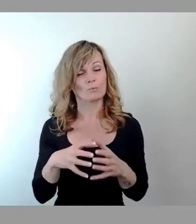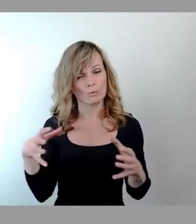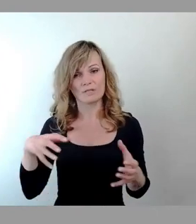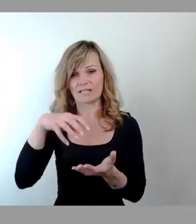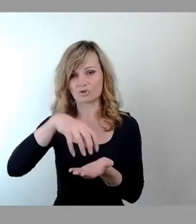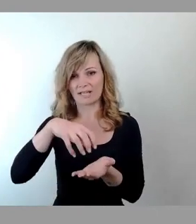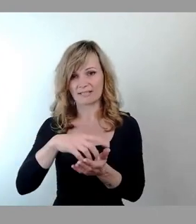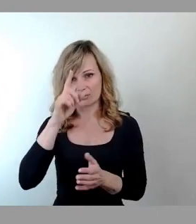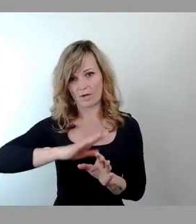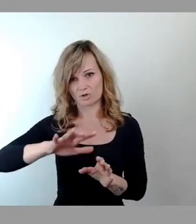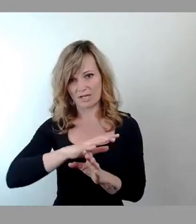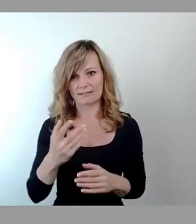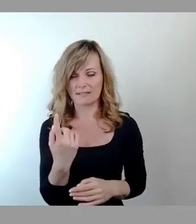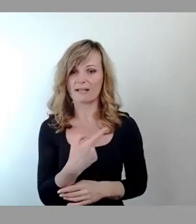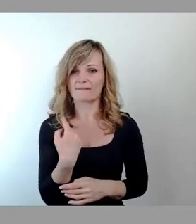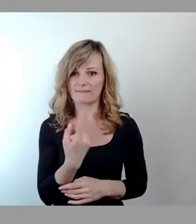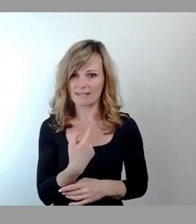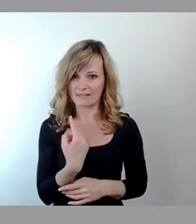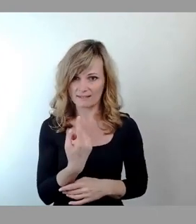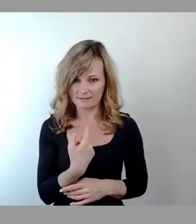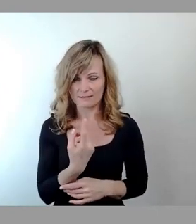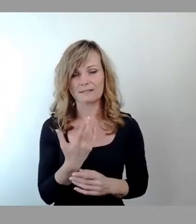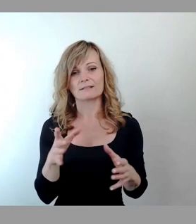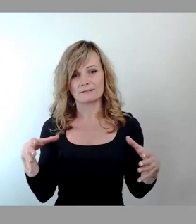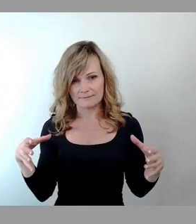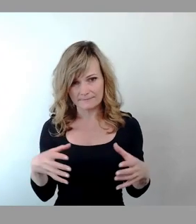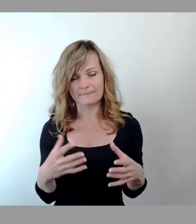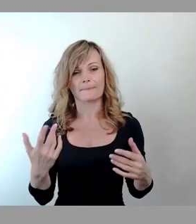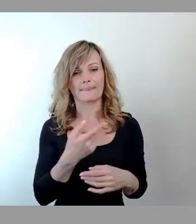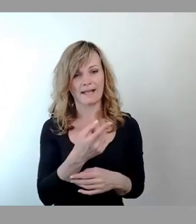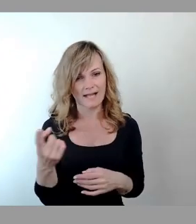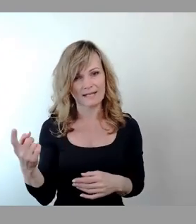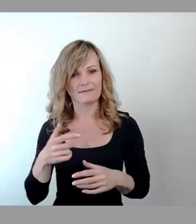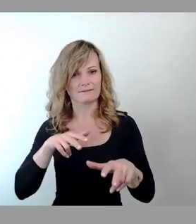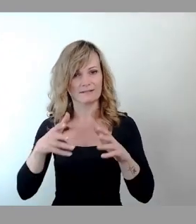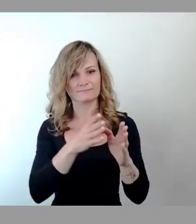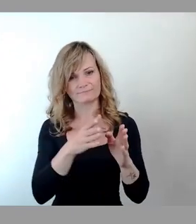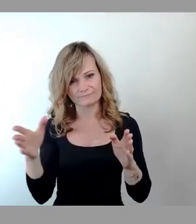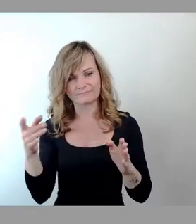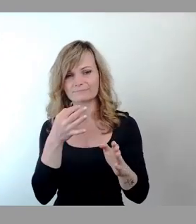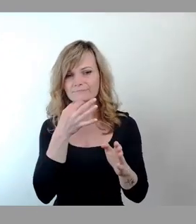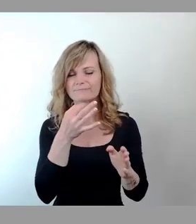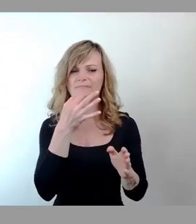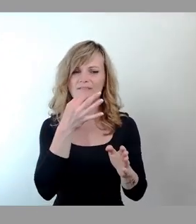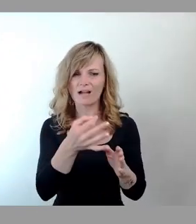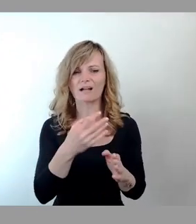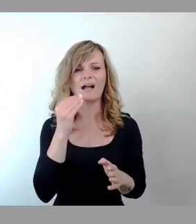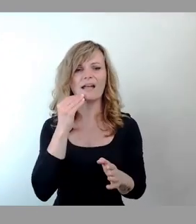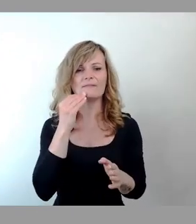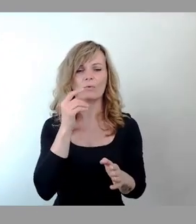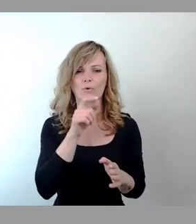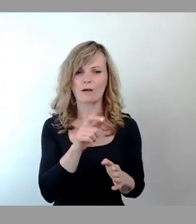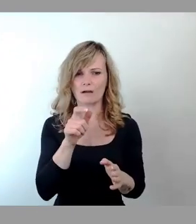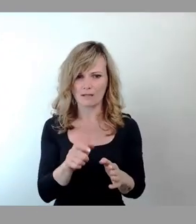Deutschland sind wir über alle Verkehrsträger, und hier wurden die Einwohner gefragt, hier wurden die Pendler gefragt, auf